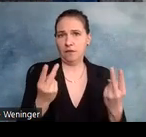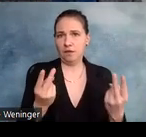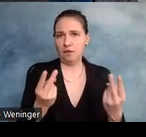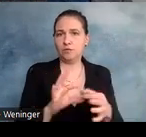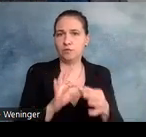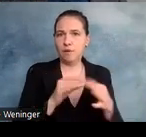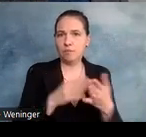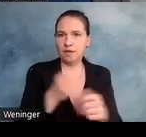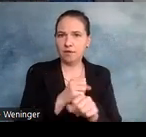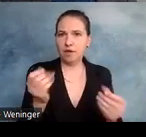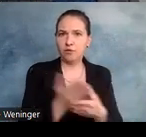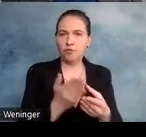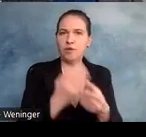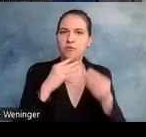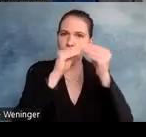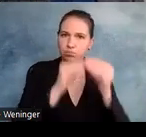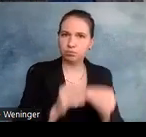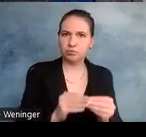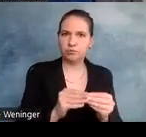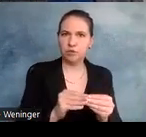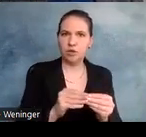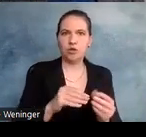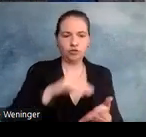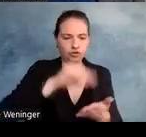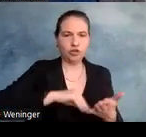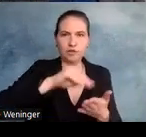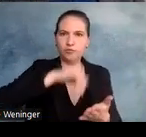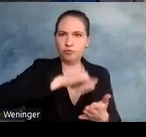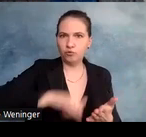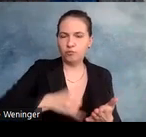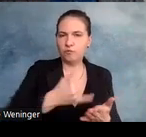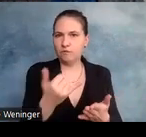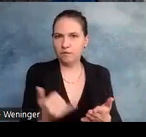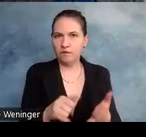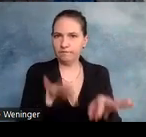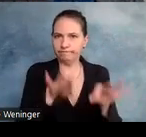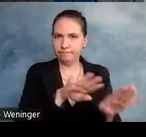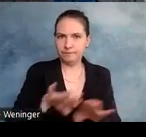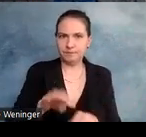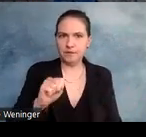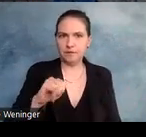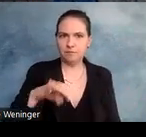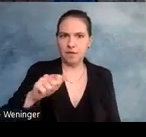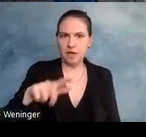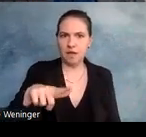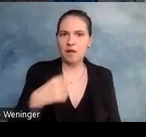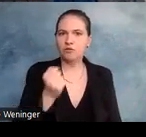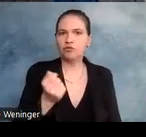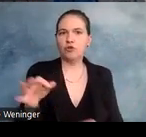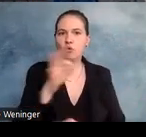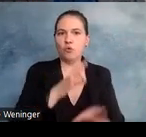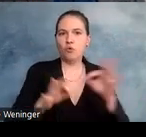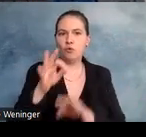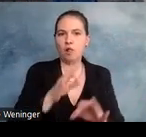barrierefreie Dokumente zu machen, welche Schriften wähle ich dafür. Und dann wird Michael was zu Google Font Legends sagen, beziehungsweise